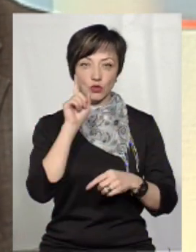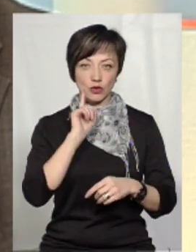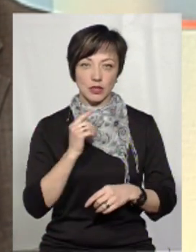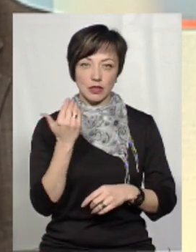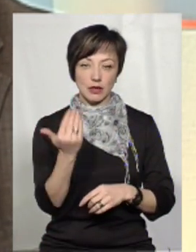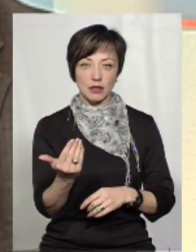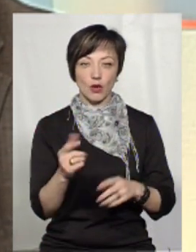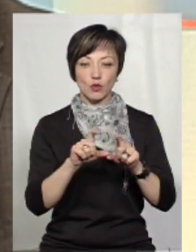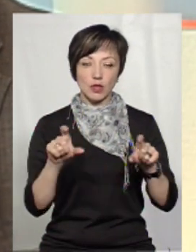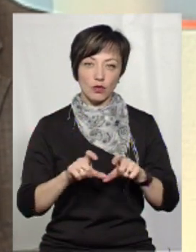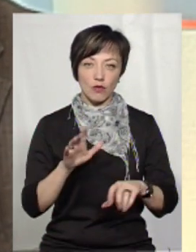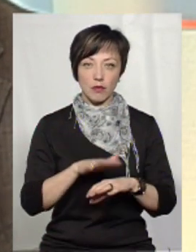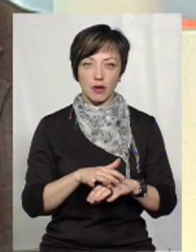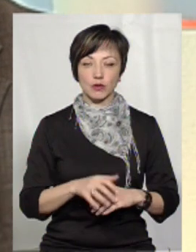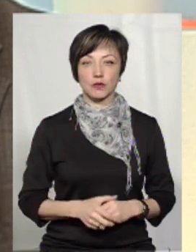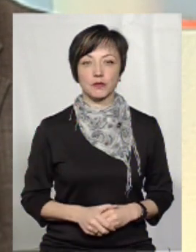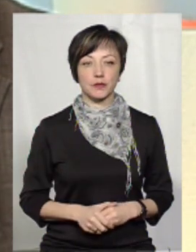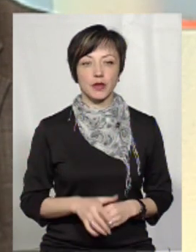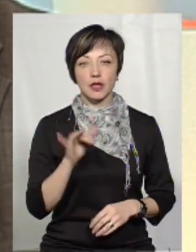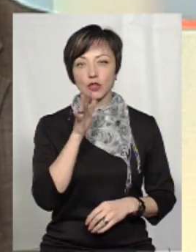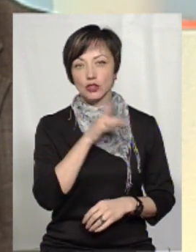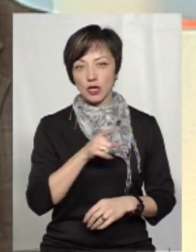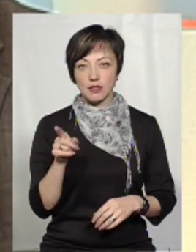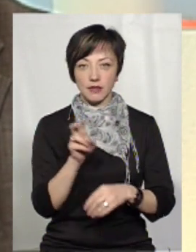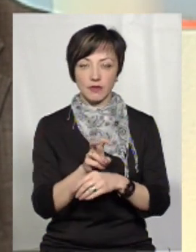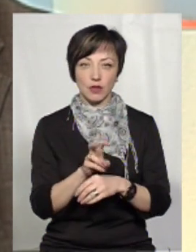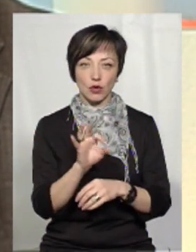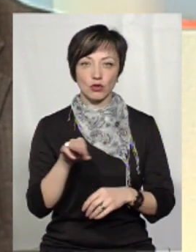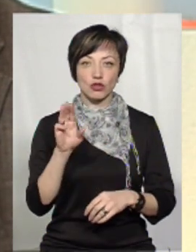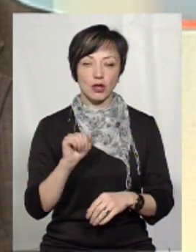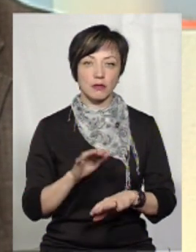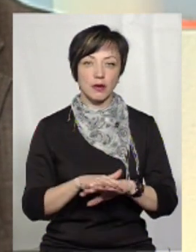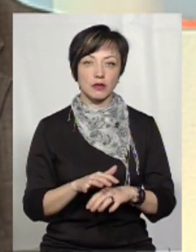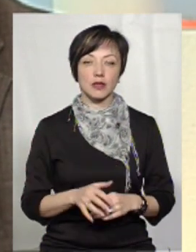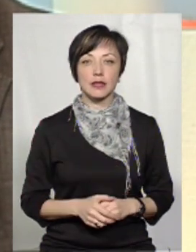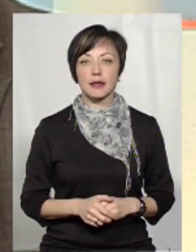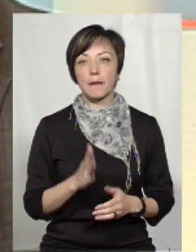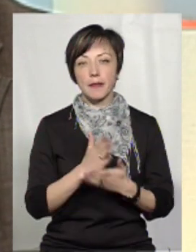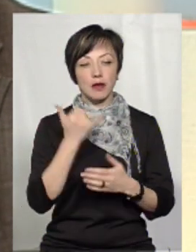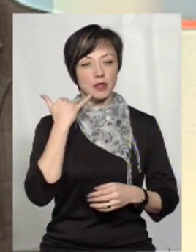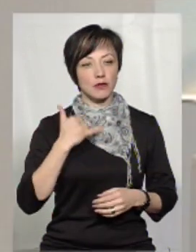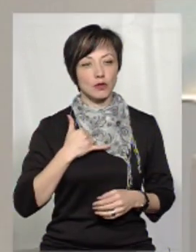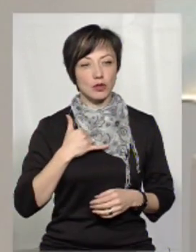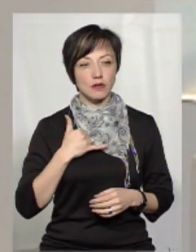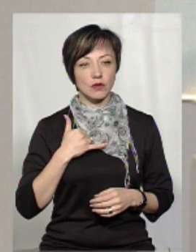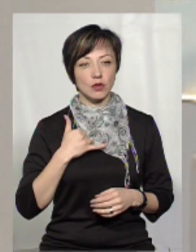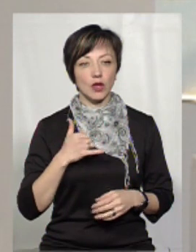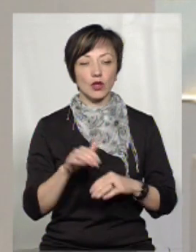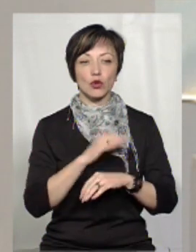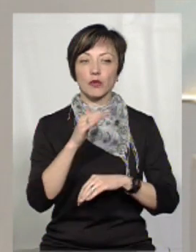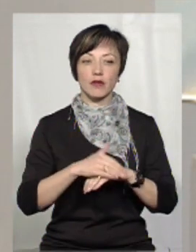зручні для них установи банку і час для відвідань Ощадного банку. Маємо телефонний дзвінок.